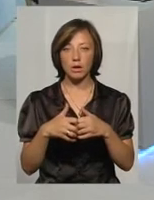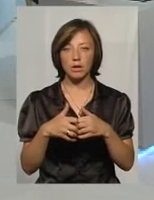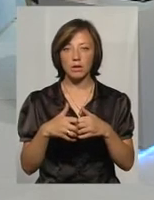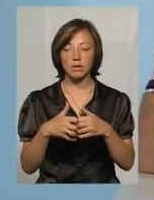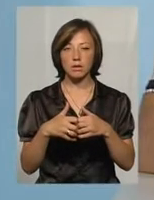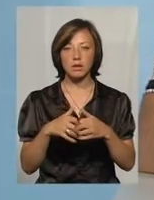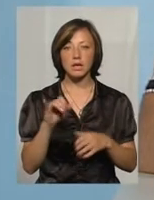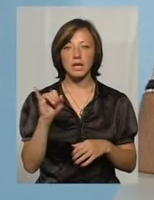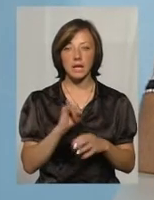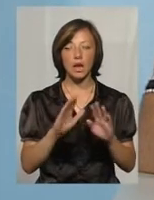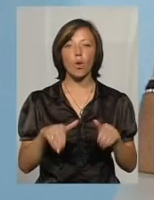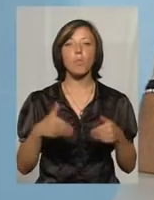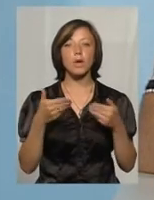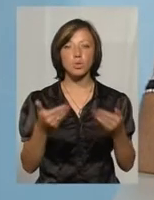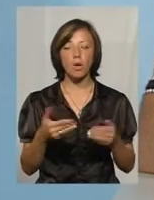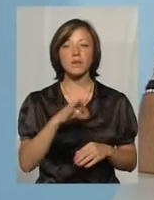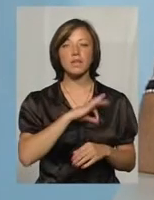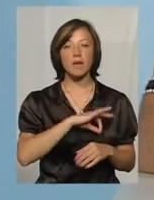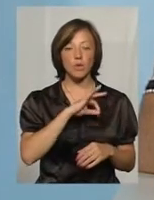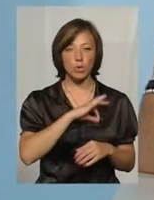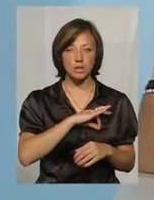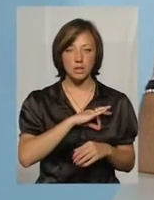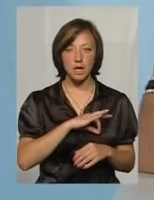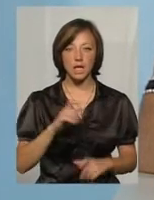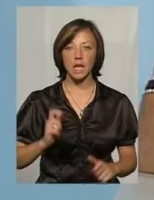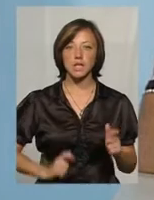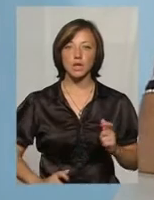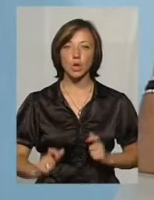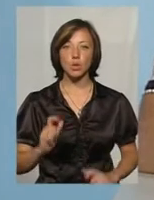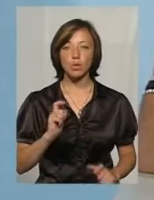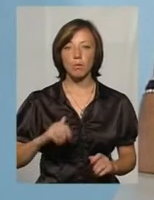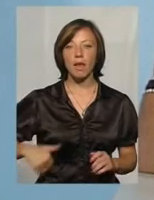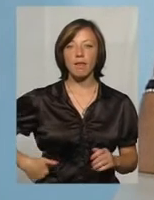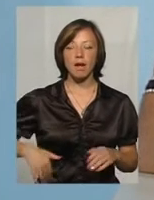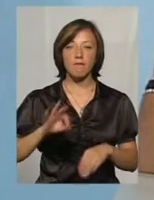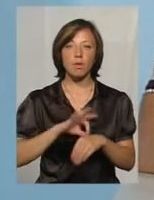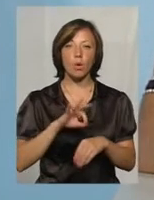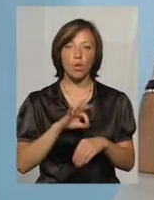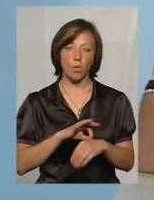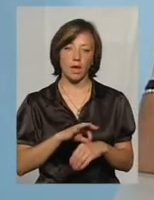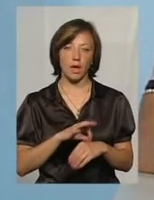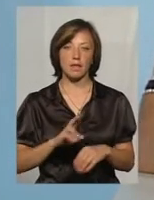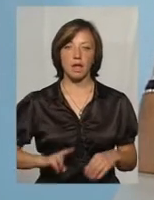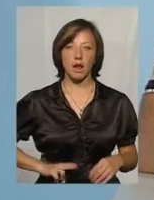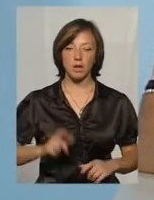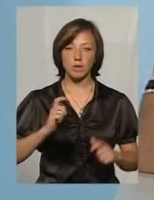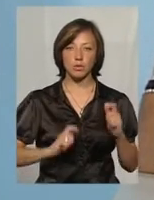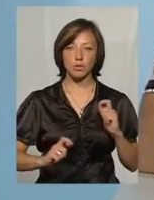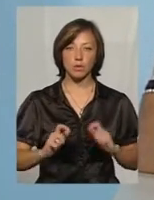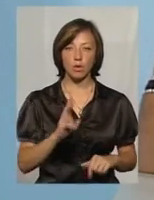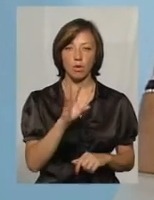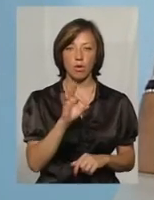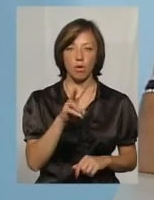і рекомендований для використання інститутом нефрології, директором інституту нефрології